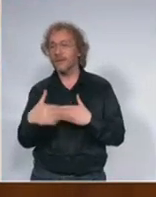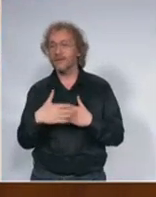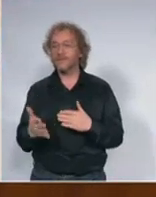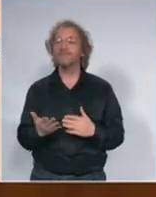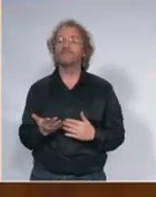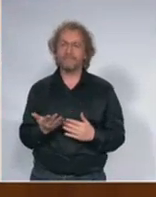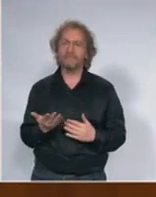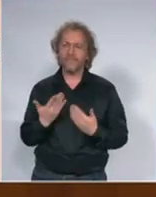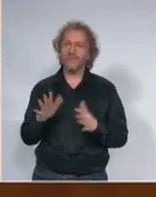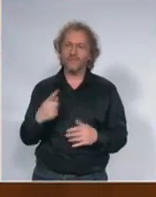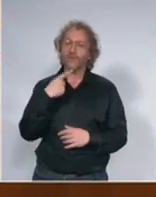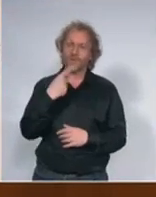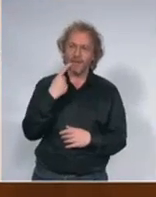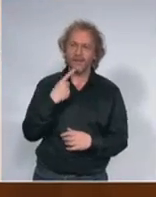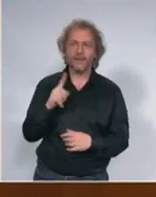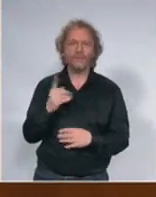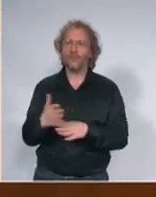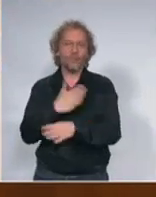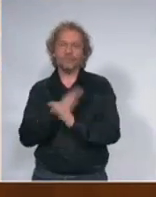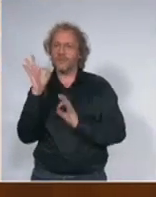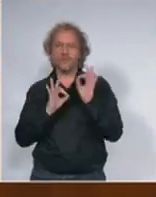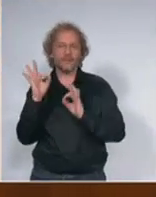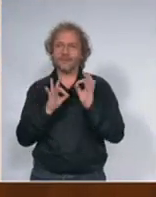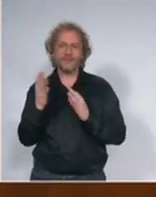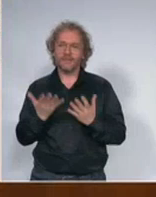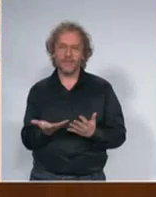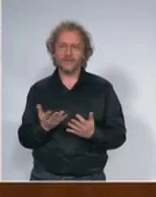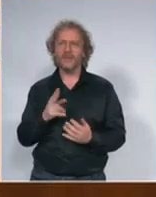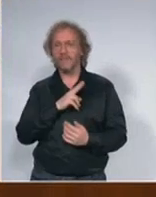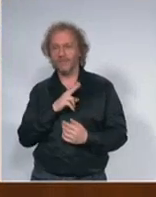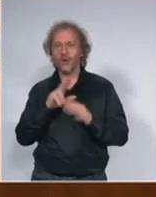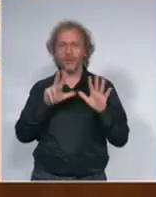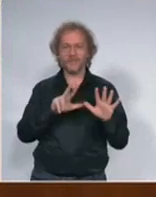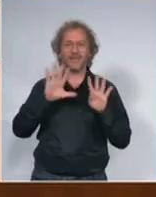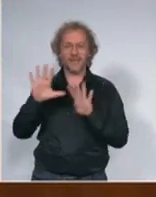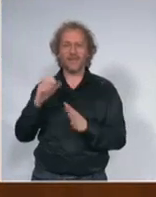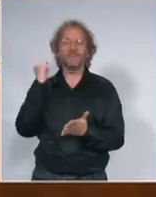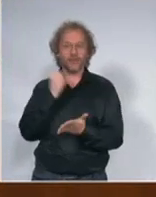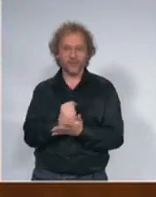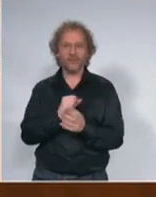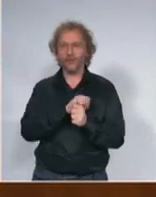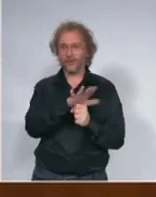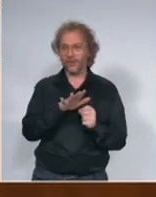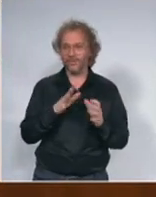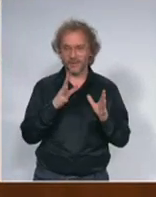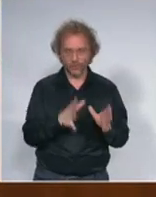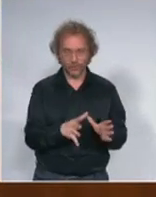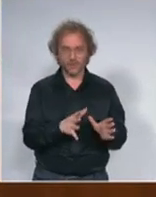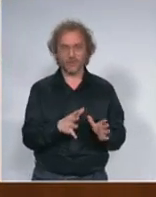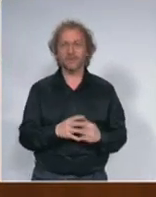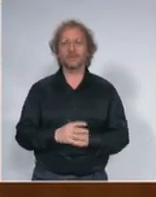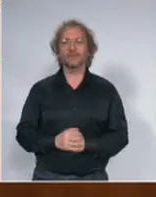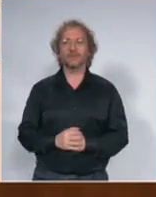to jako nezakvalno prognozirati imamo 89 potvrđenih slučajeva 89 potvrđenih rezervoara